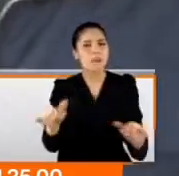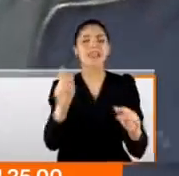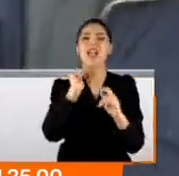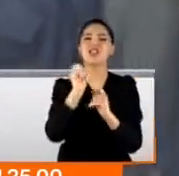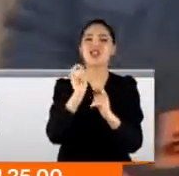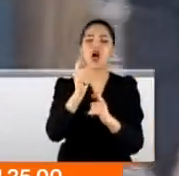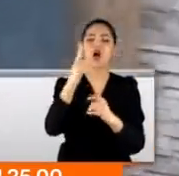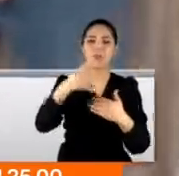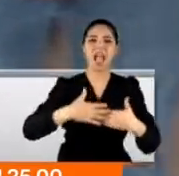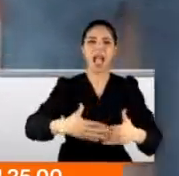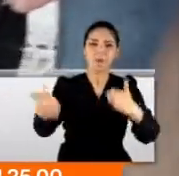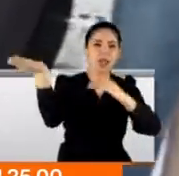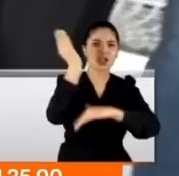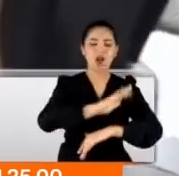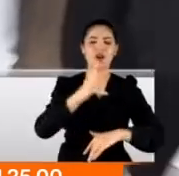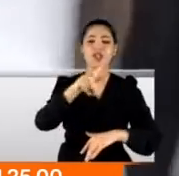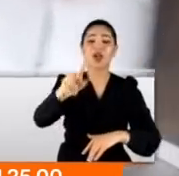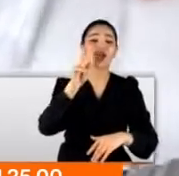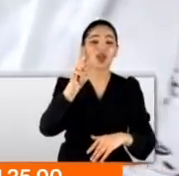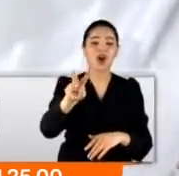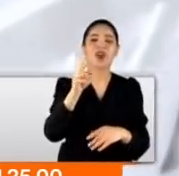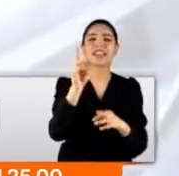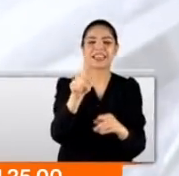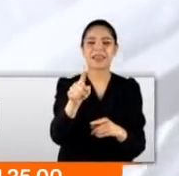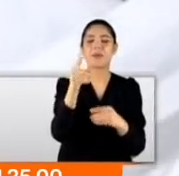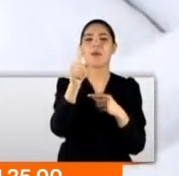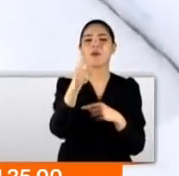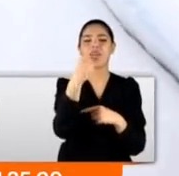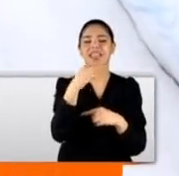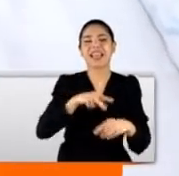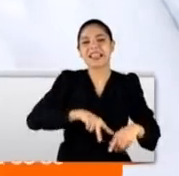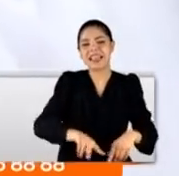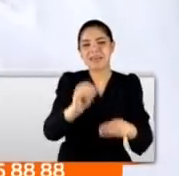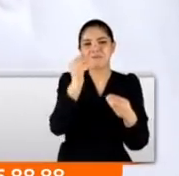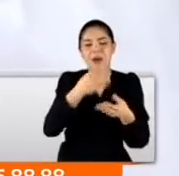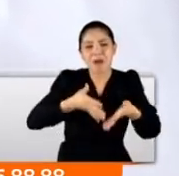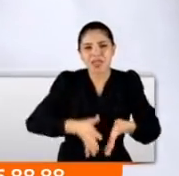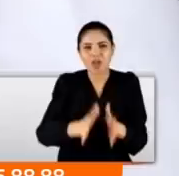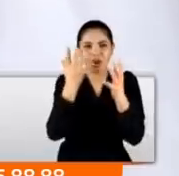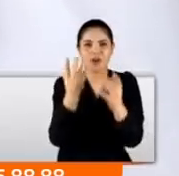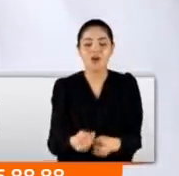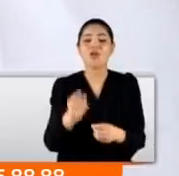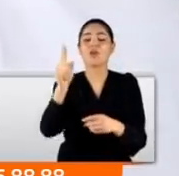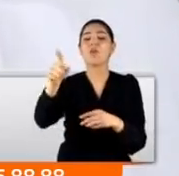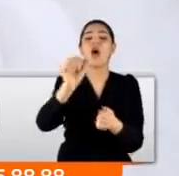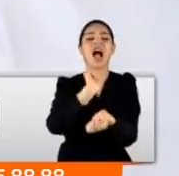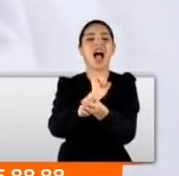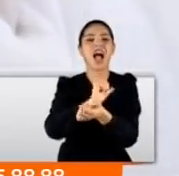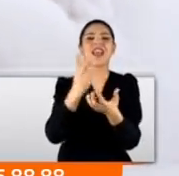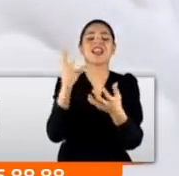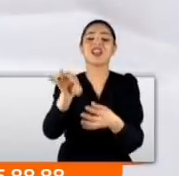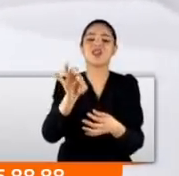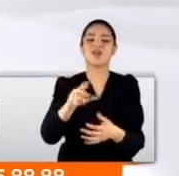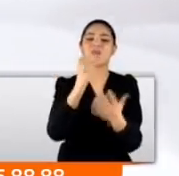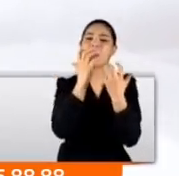Zorlu geçen bir gebelik sonrasında görmüş olduğunuz gibi artık ikiz bebekler dünyaya geldi. Emeli ailesi ise şimdi